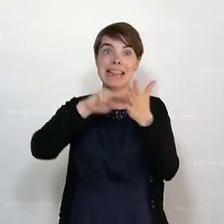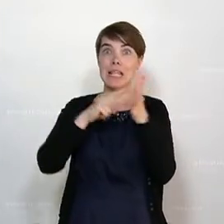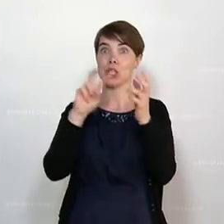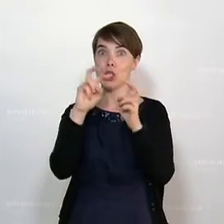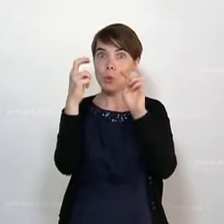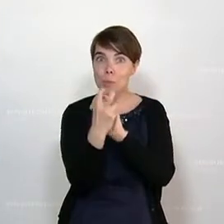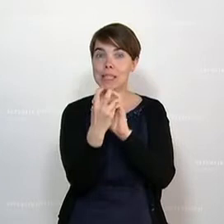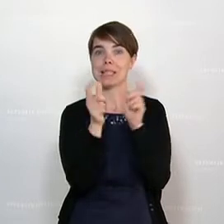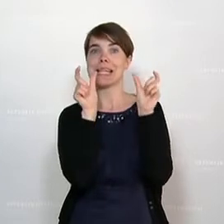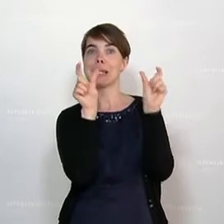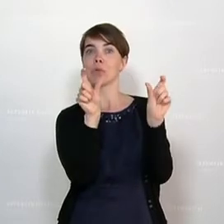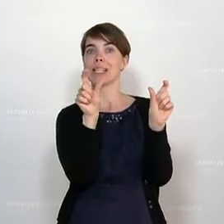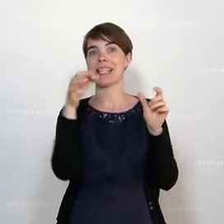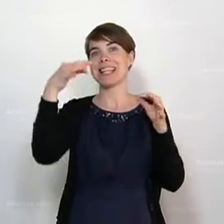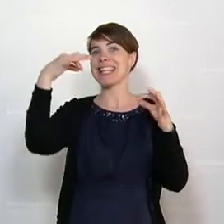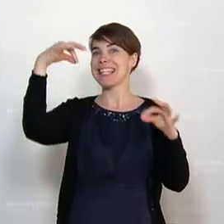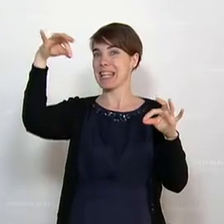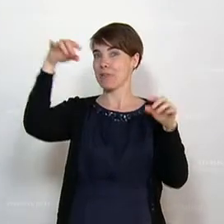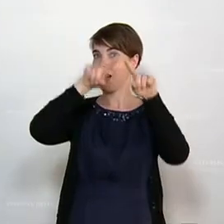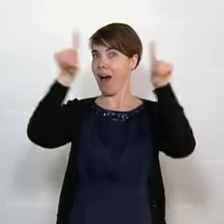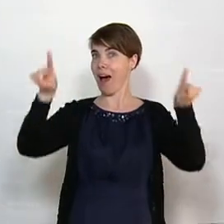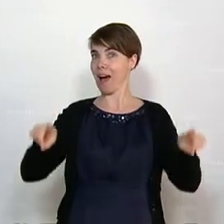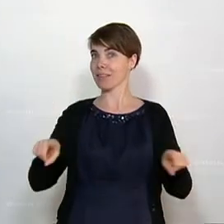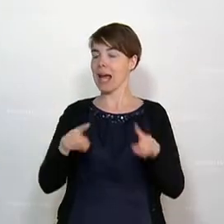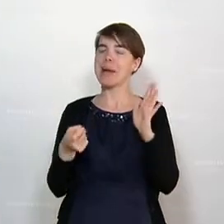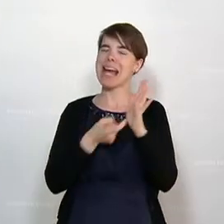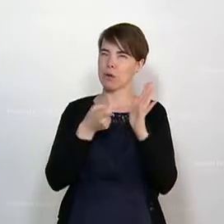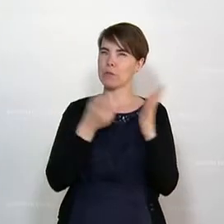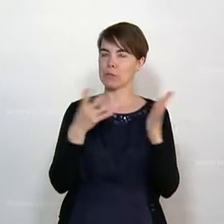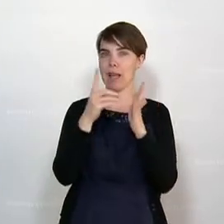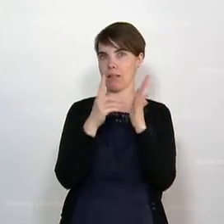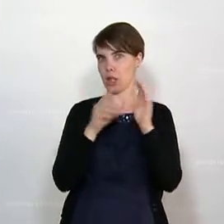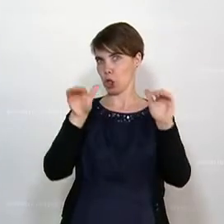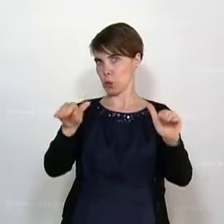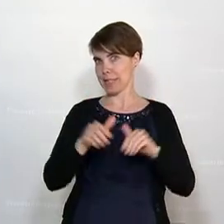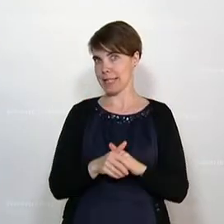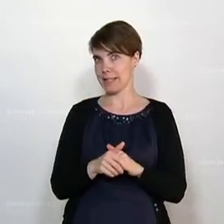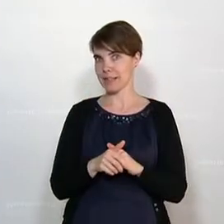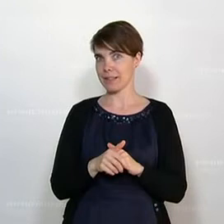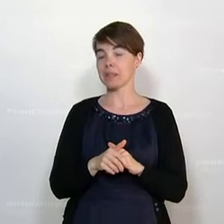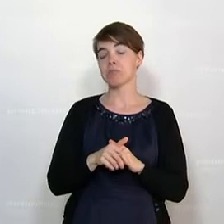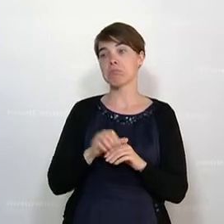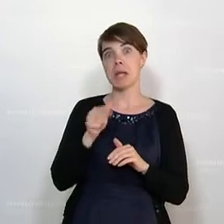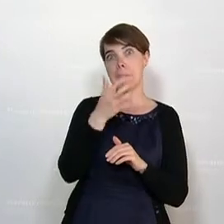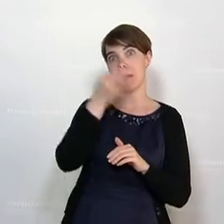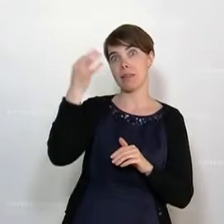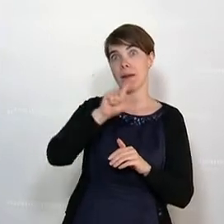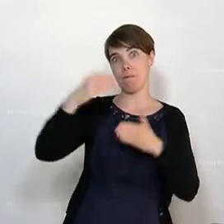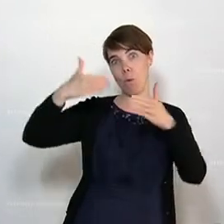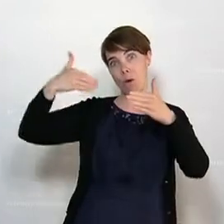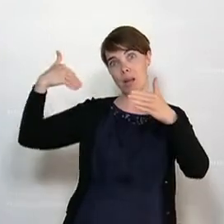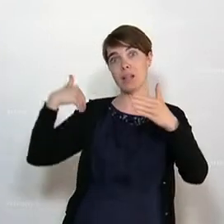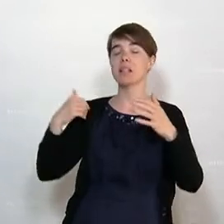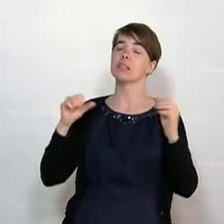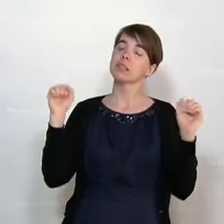eines Immunitätszertifikats. Die Herausforderungen dabei? Datenschutz. Daran haben wir in den letzten Tagen und Wochen sehr, sehr